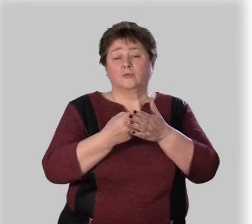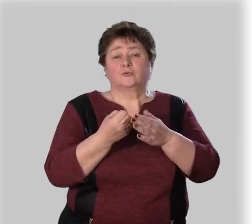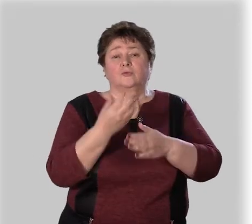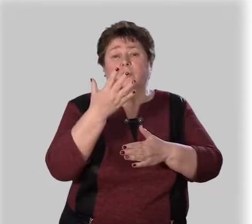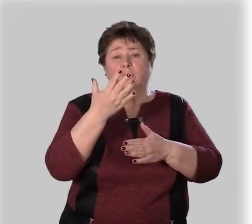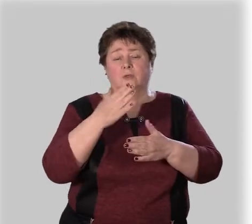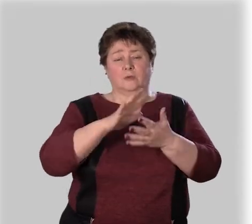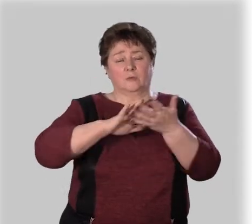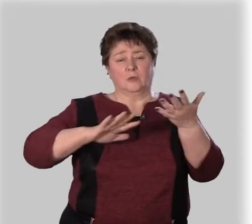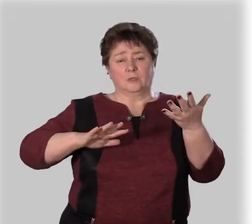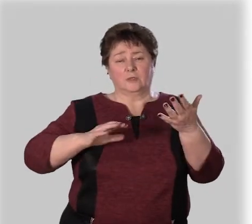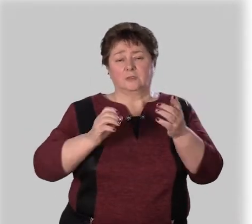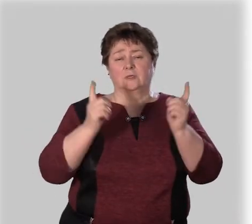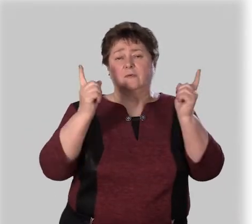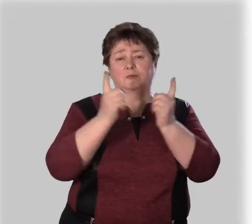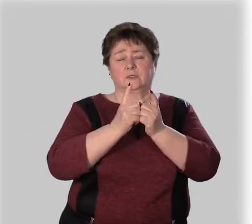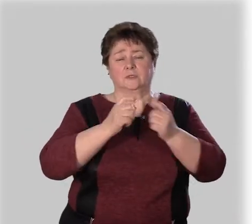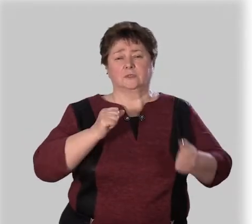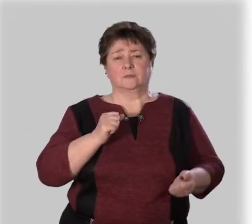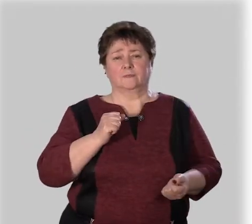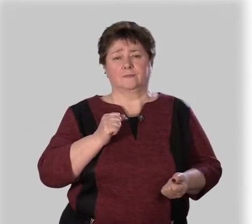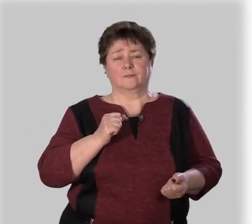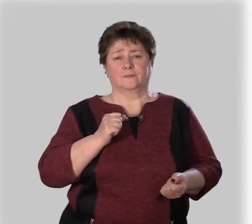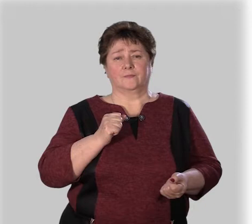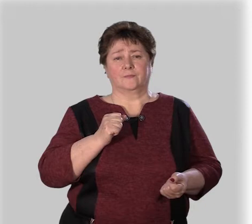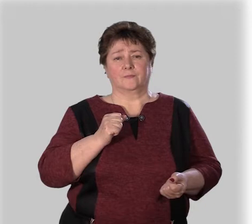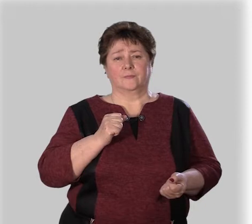До скольких продлится встреча?